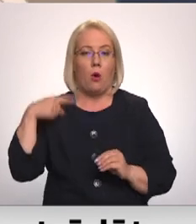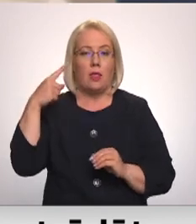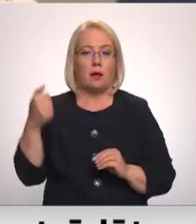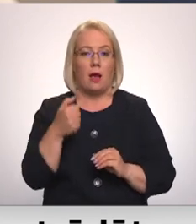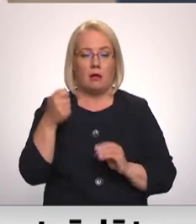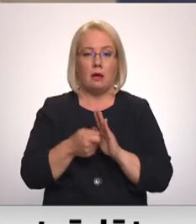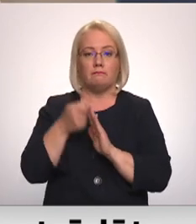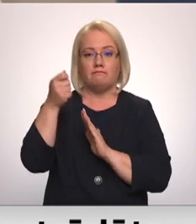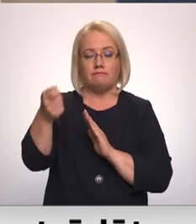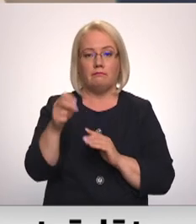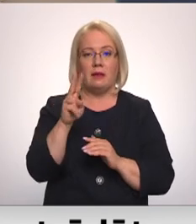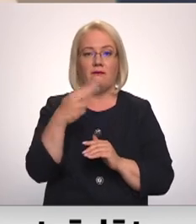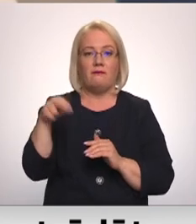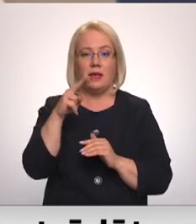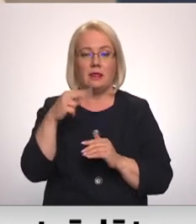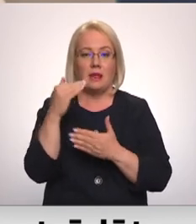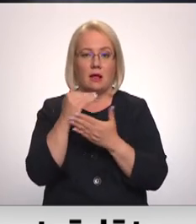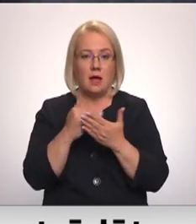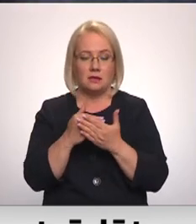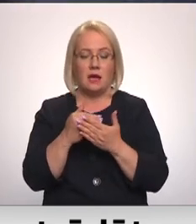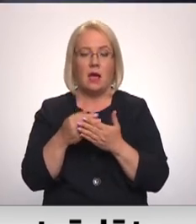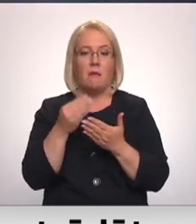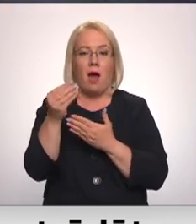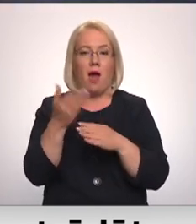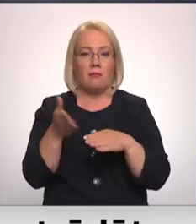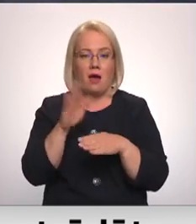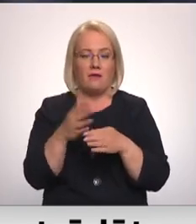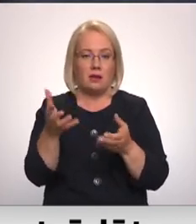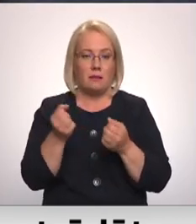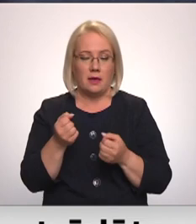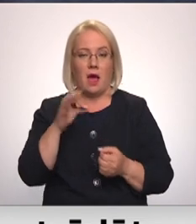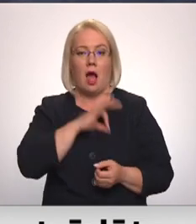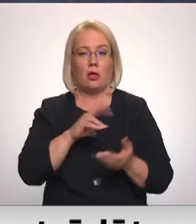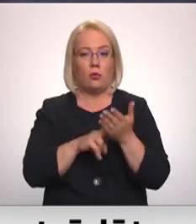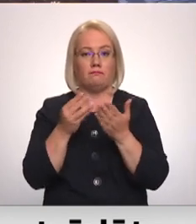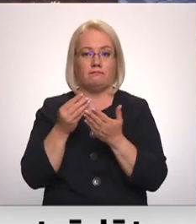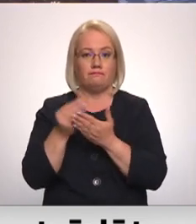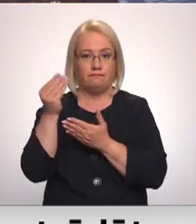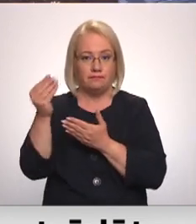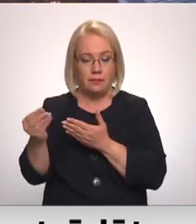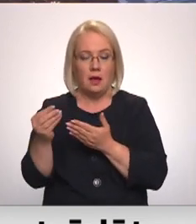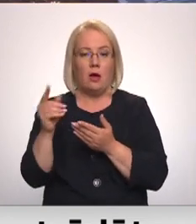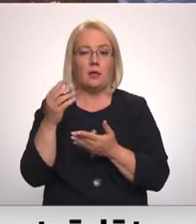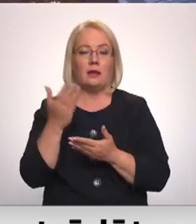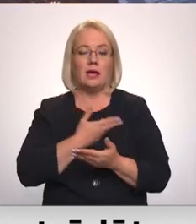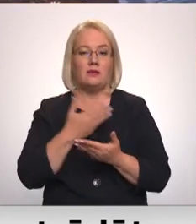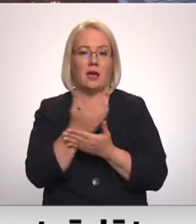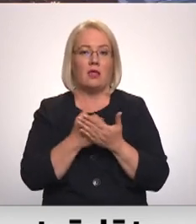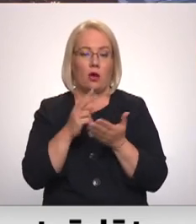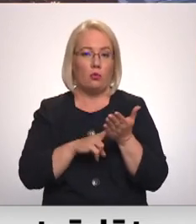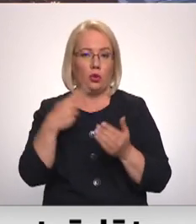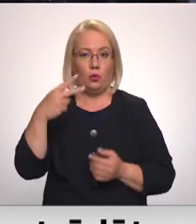nodokļu dekvarāciju, pārmaksā to var es saņemt atpakaļ. Bet, ja algas nodokļu grāmatiņu iesniegt, tiek piemērots ienākuma nodoklis 20%.